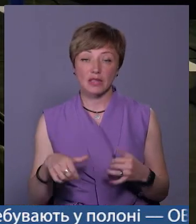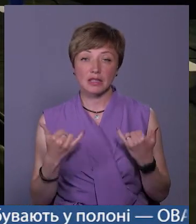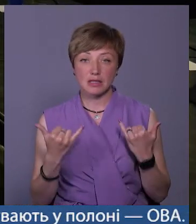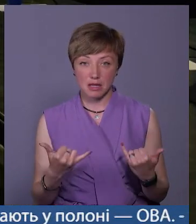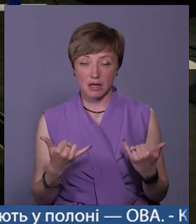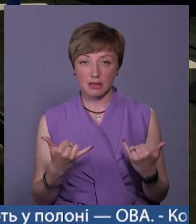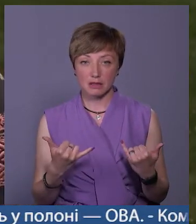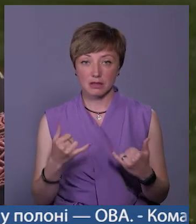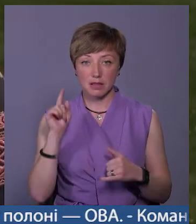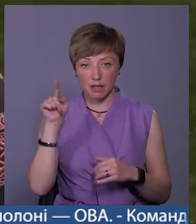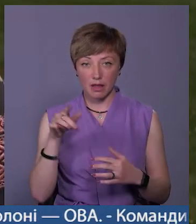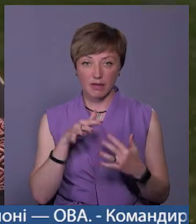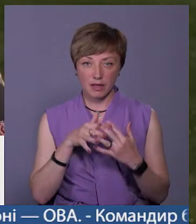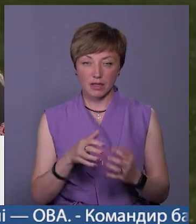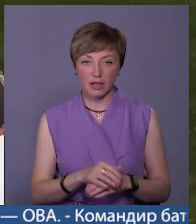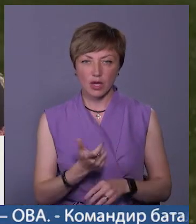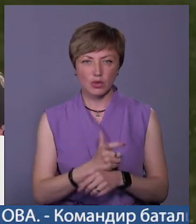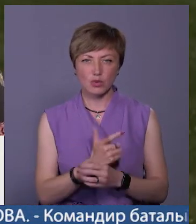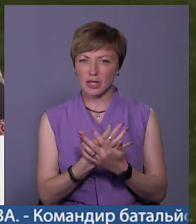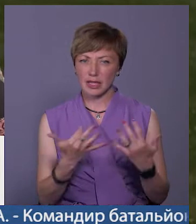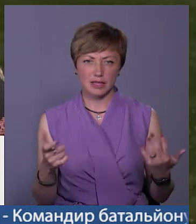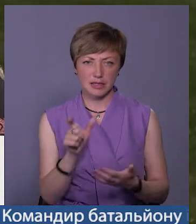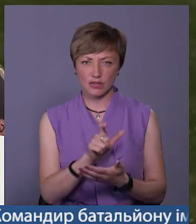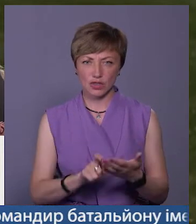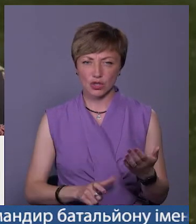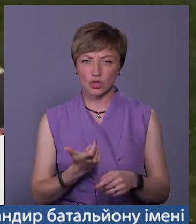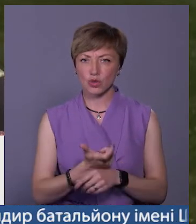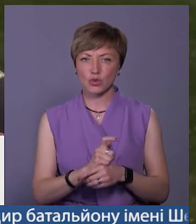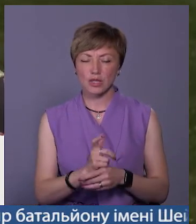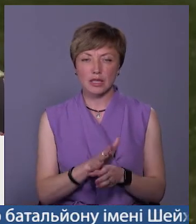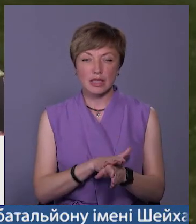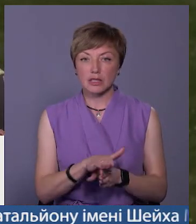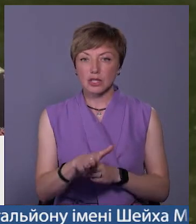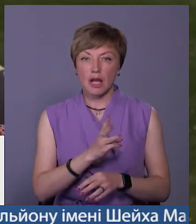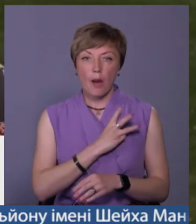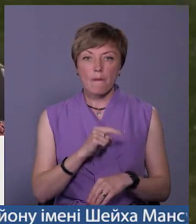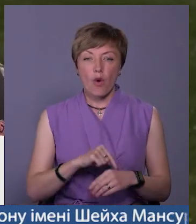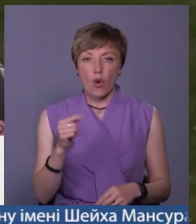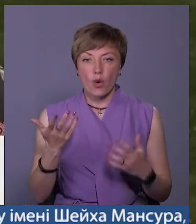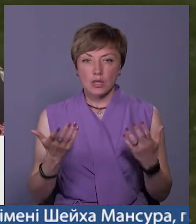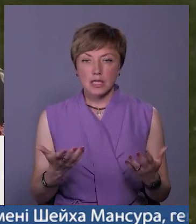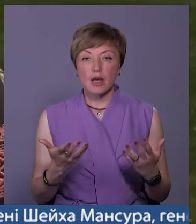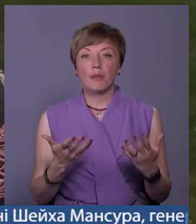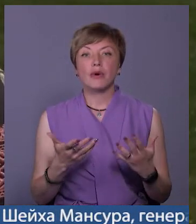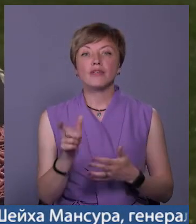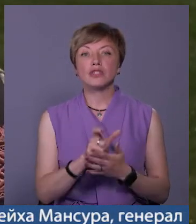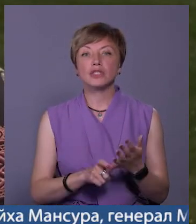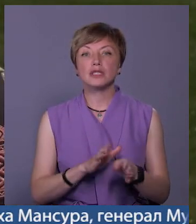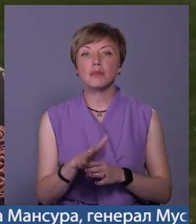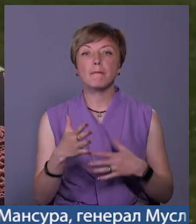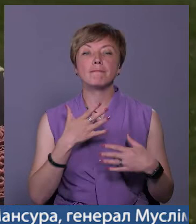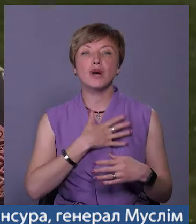на війні. Дуже різні вірші. Вірші дуже насичені емоціями, вірші дуже насичені